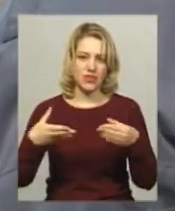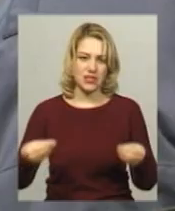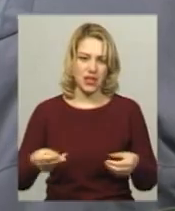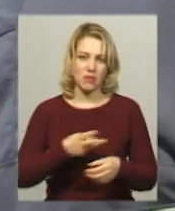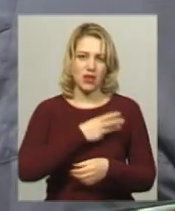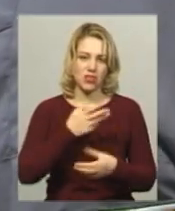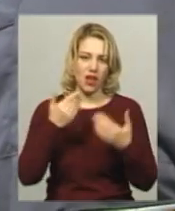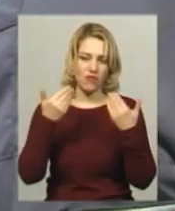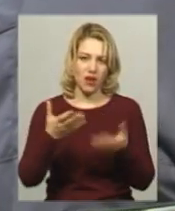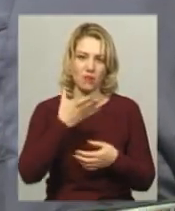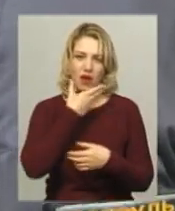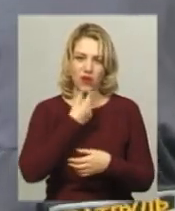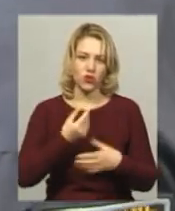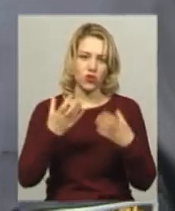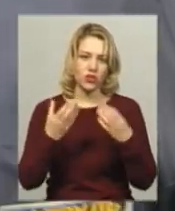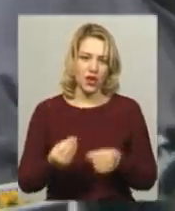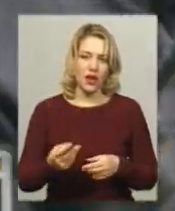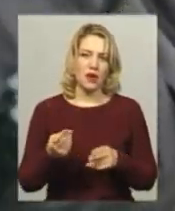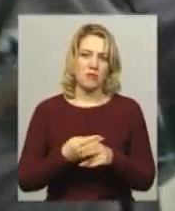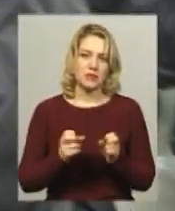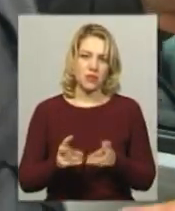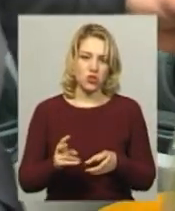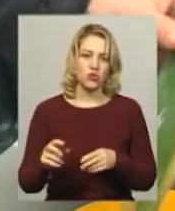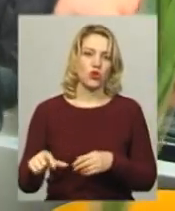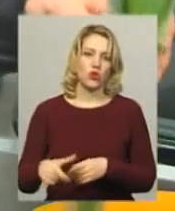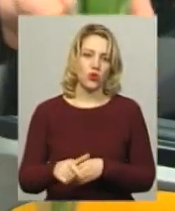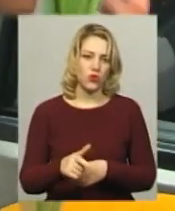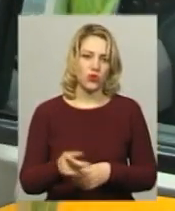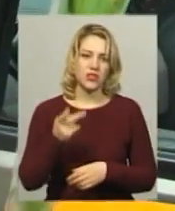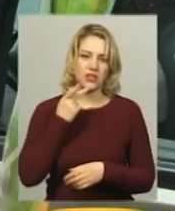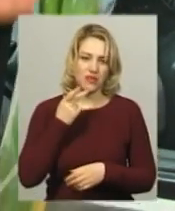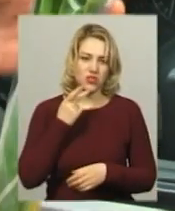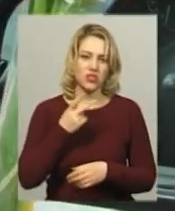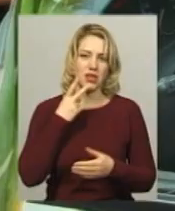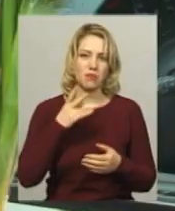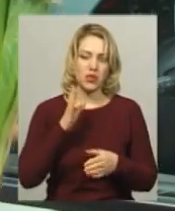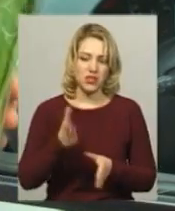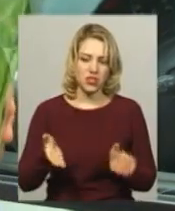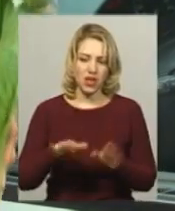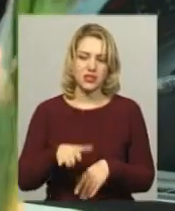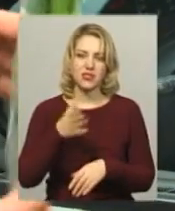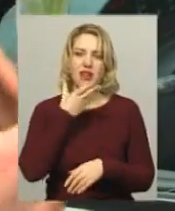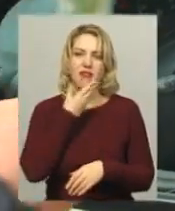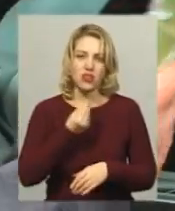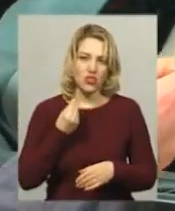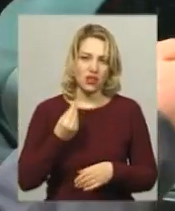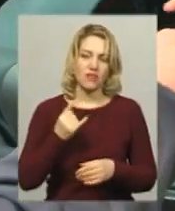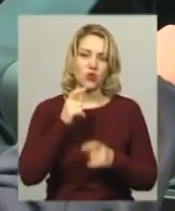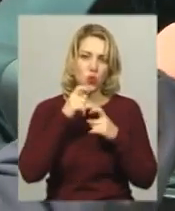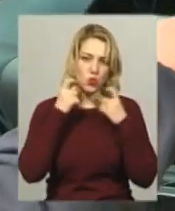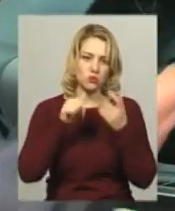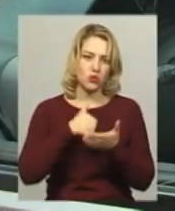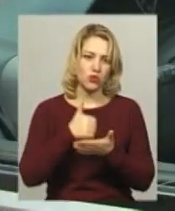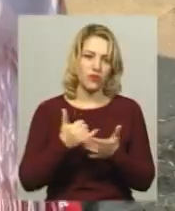Бажаю вам гарного дня, безпечної дороги, завжди, завжди чарівною, усмішка, це дуже головне. Все